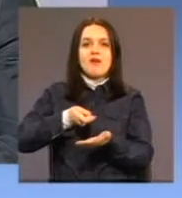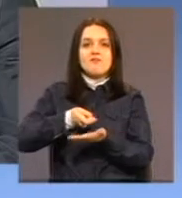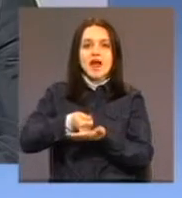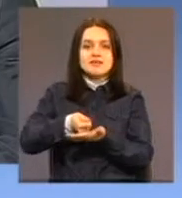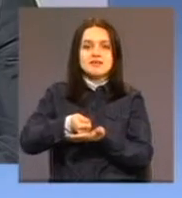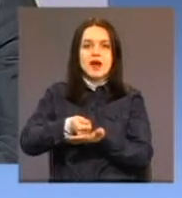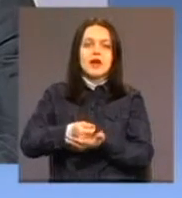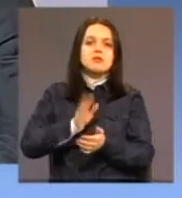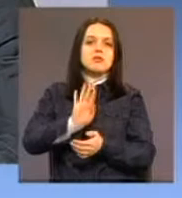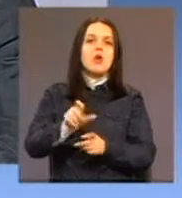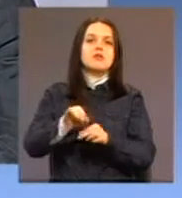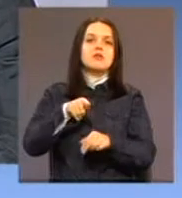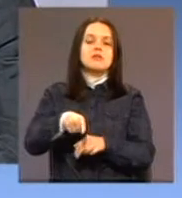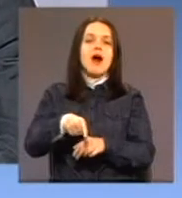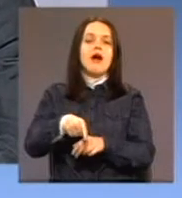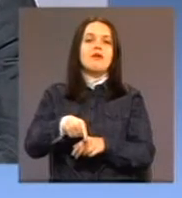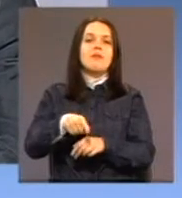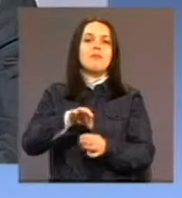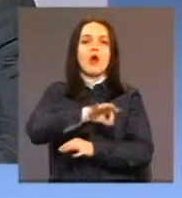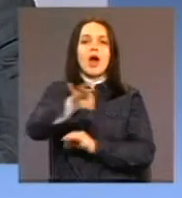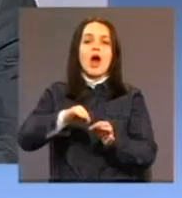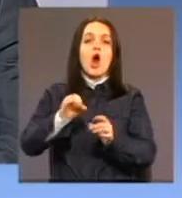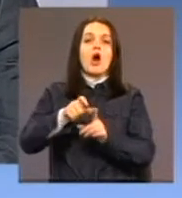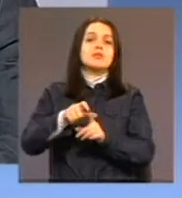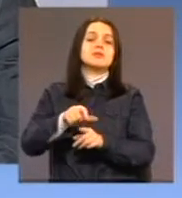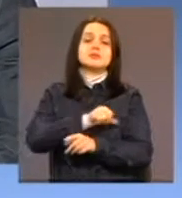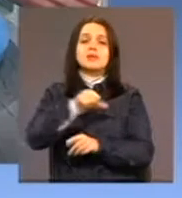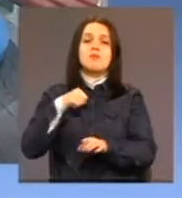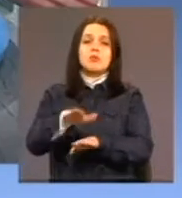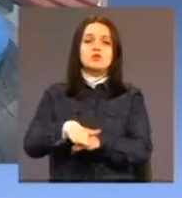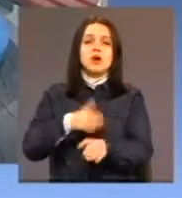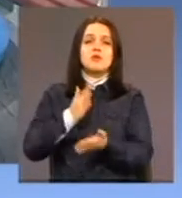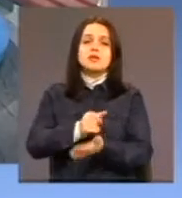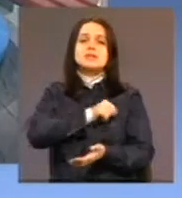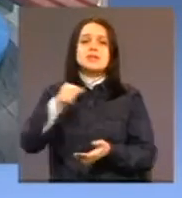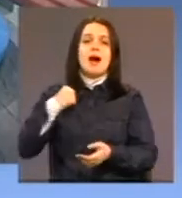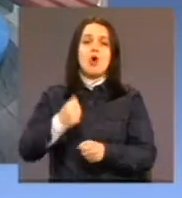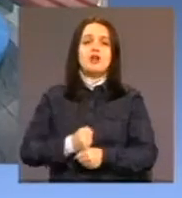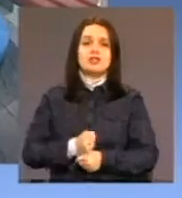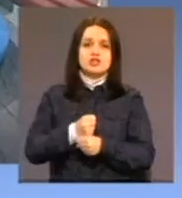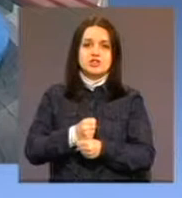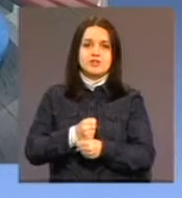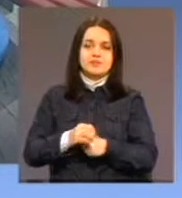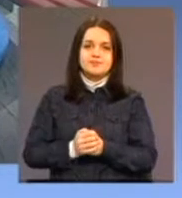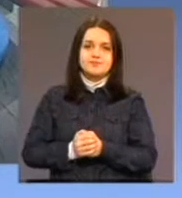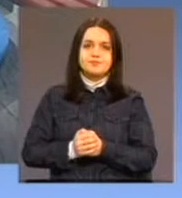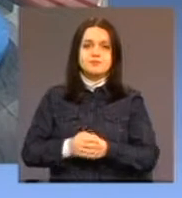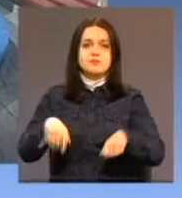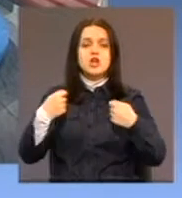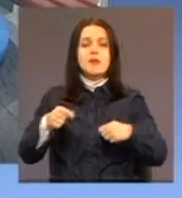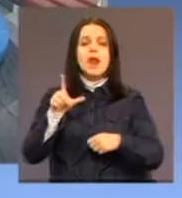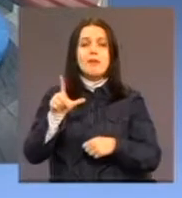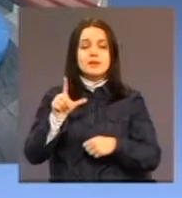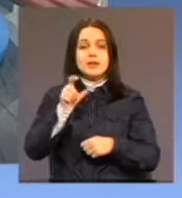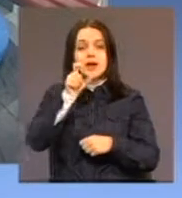projekat od samog početka bio održiv, odnosno samodrživ. Gospodine Lepir, na osnovu vaših saznanja, da li